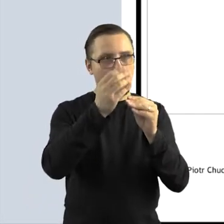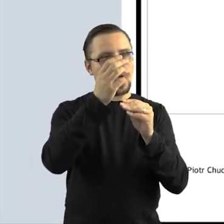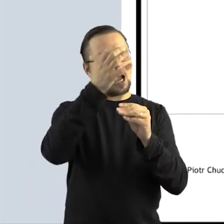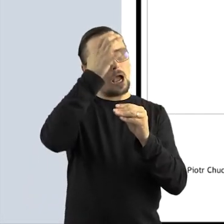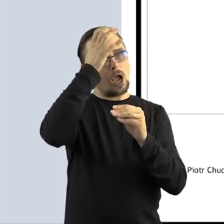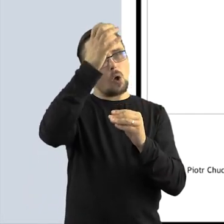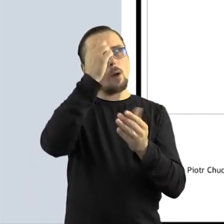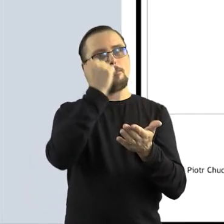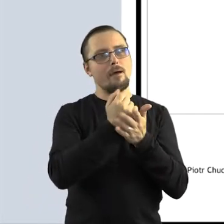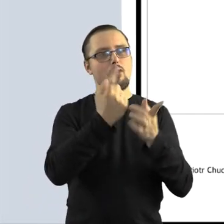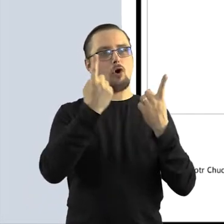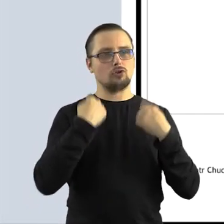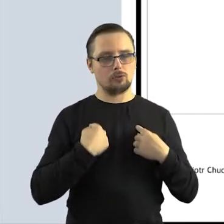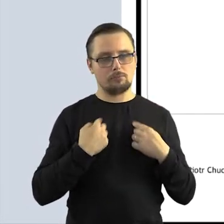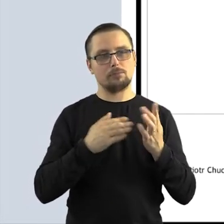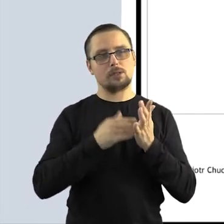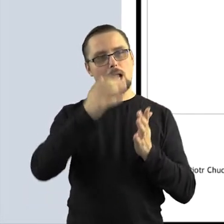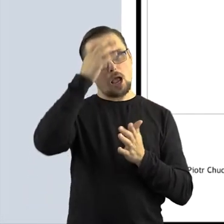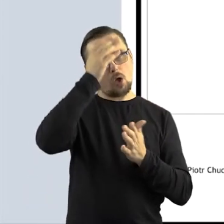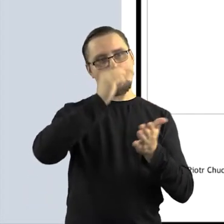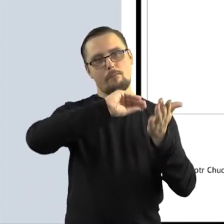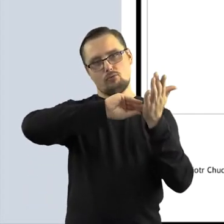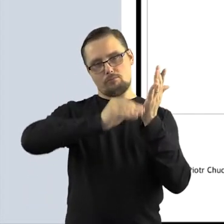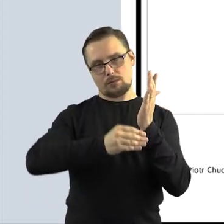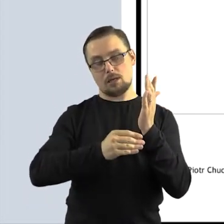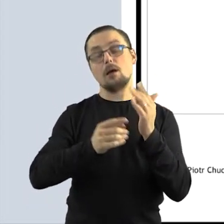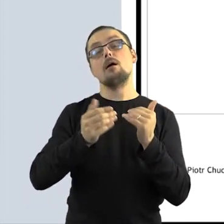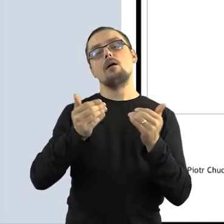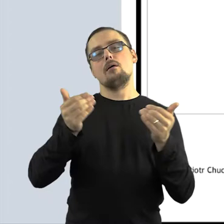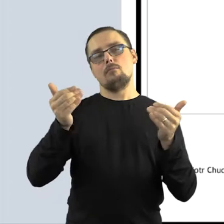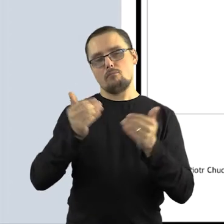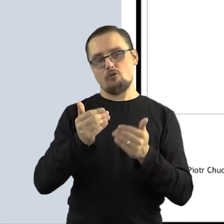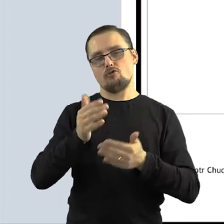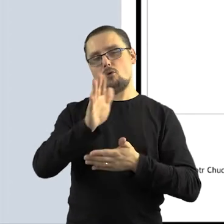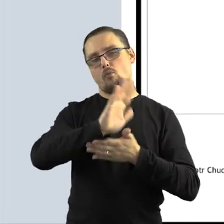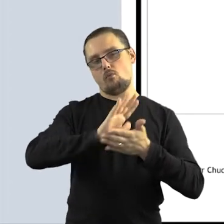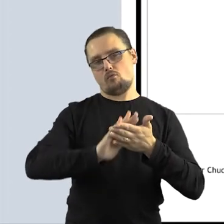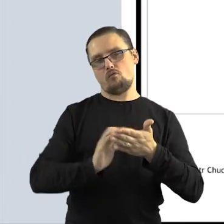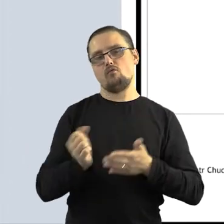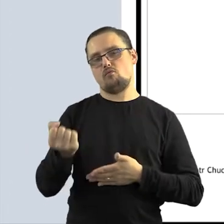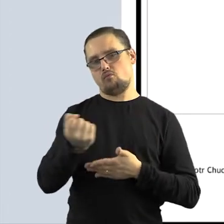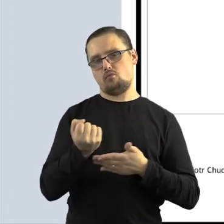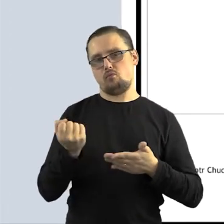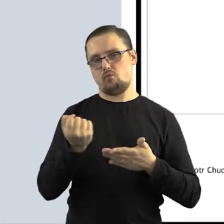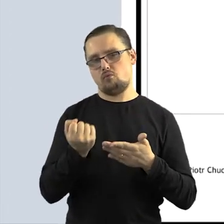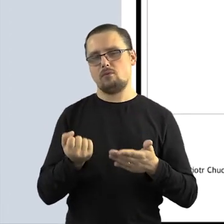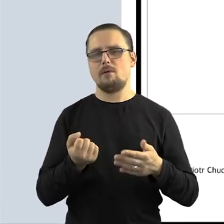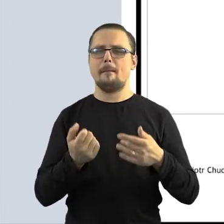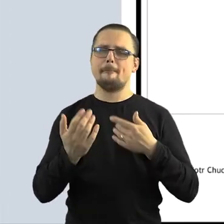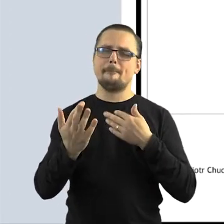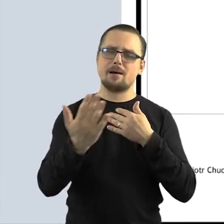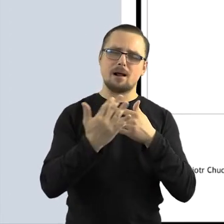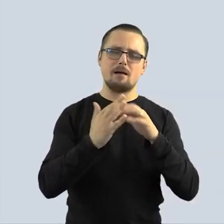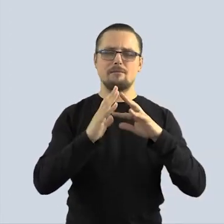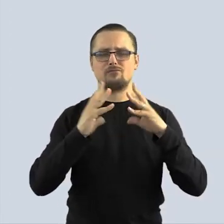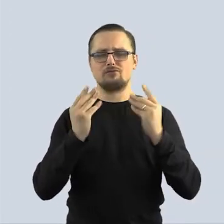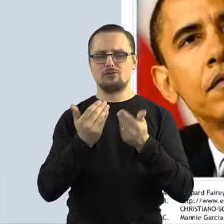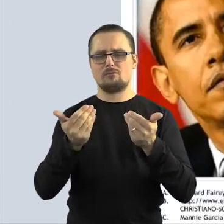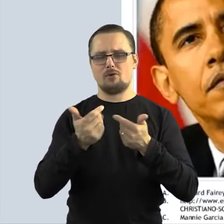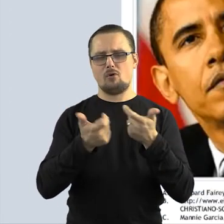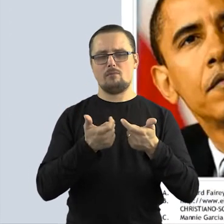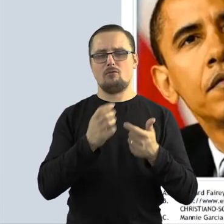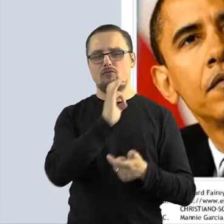przede wszystkim z podpisywaniem twórcy danego utworu, z tymi utworami możemy zrobić prawie, że wszystko.